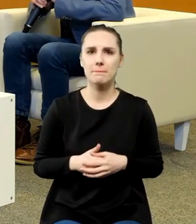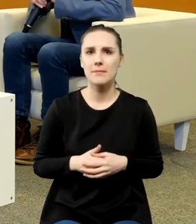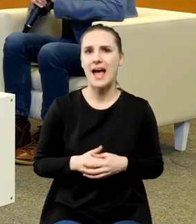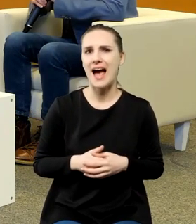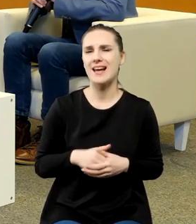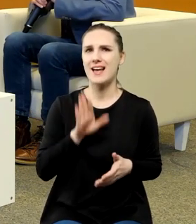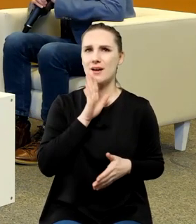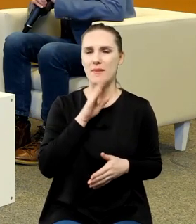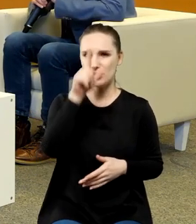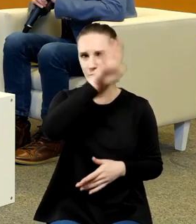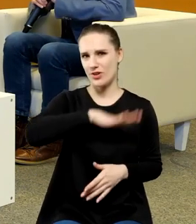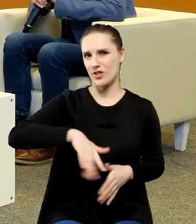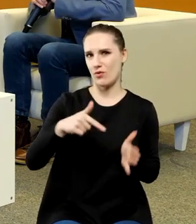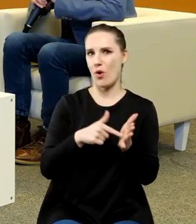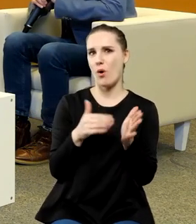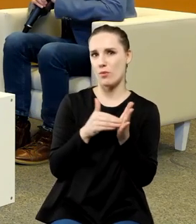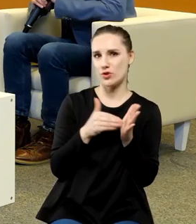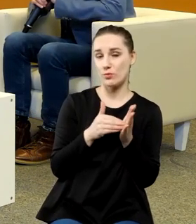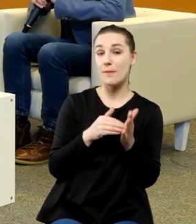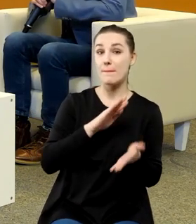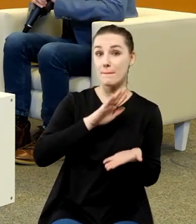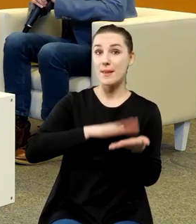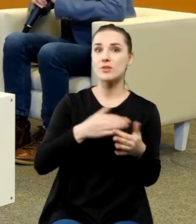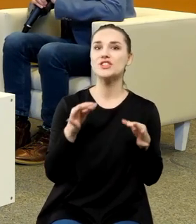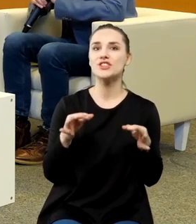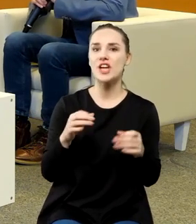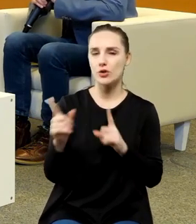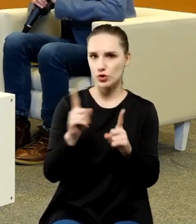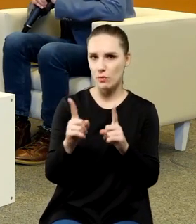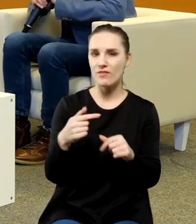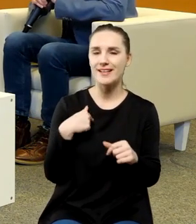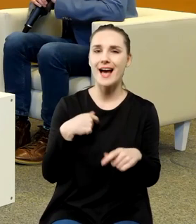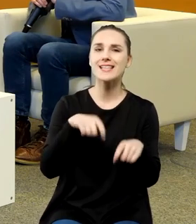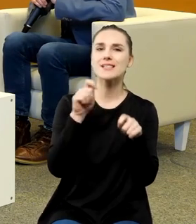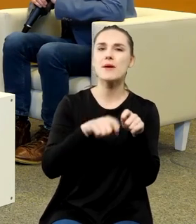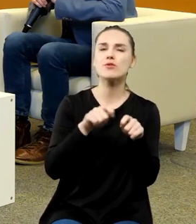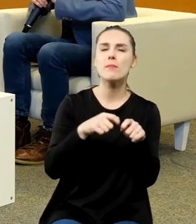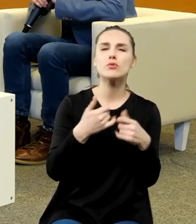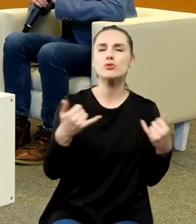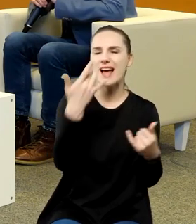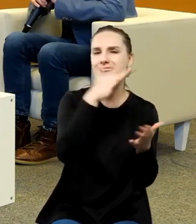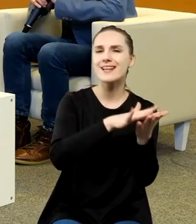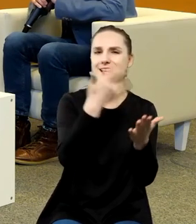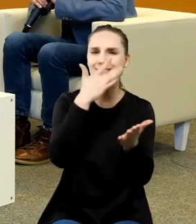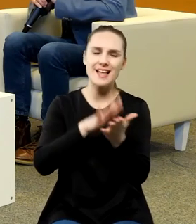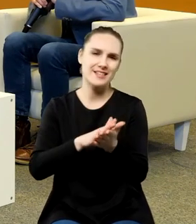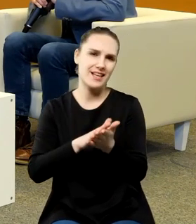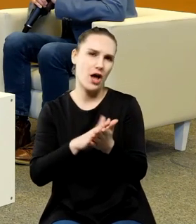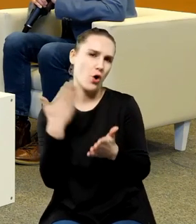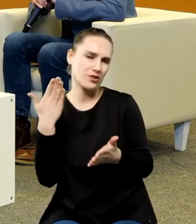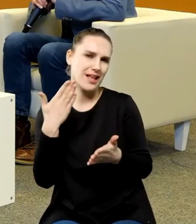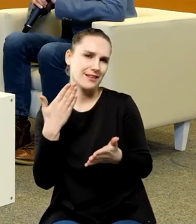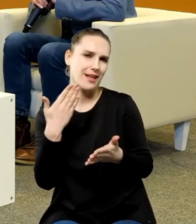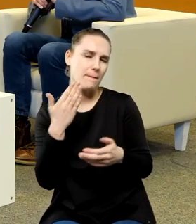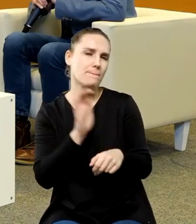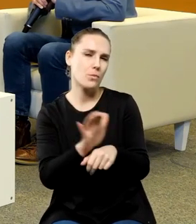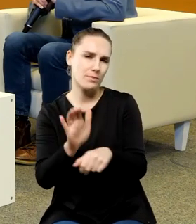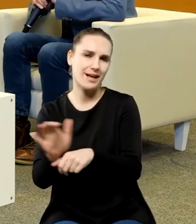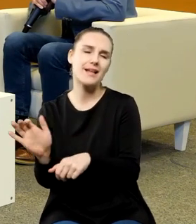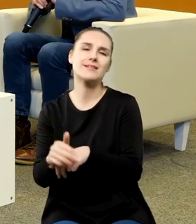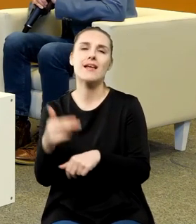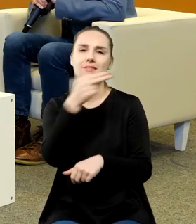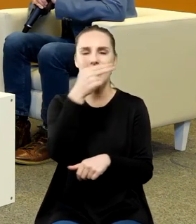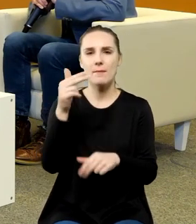zapotrzebowanie społeczne ja też na potrzeby tej naszej rozmowy popatrzyłam w kwestii recenzji również ostatnich publikacji również popularnych na temat